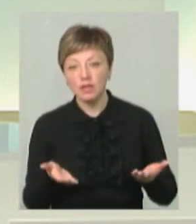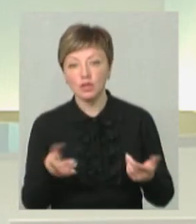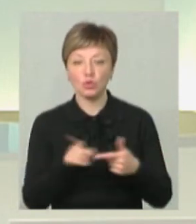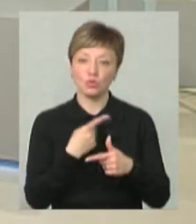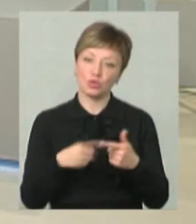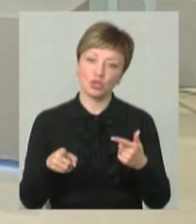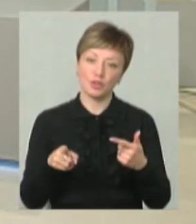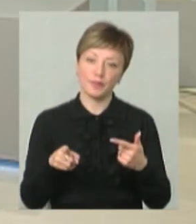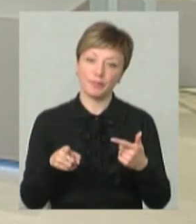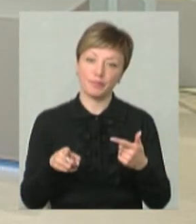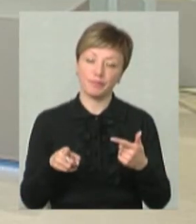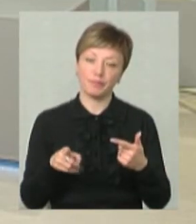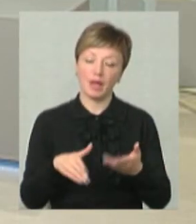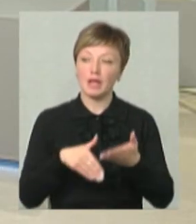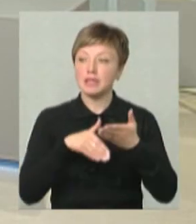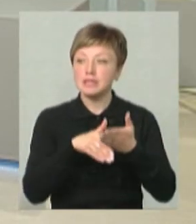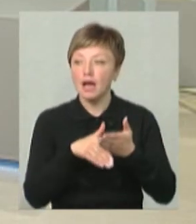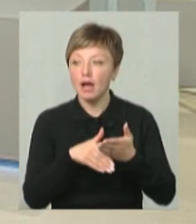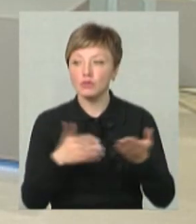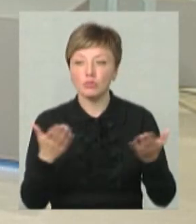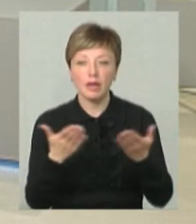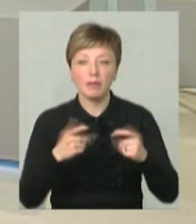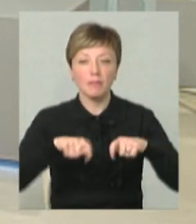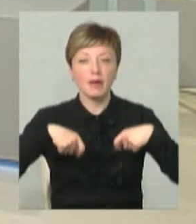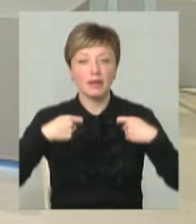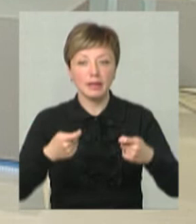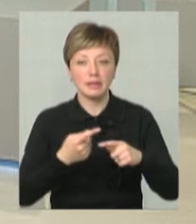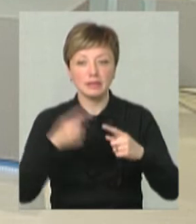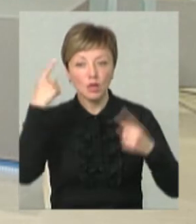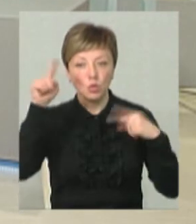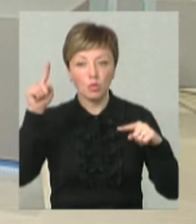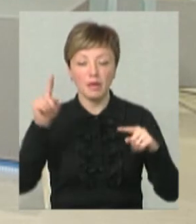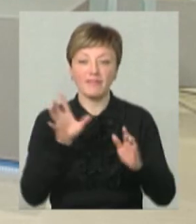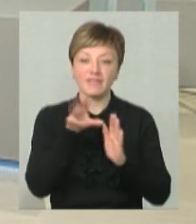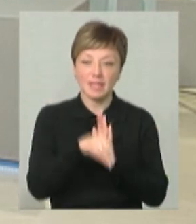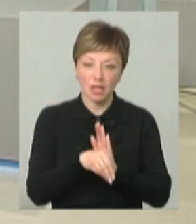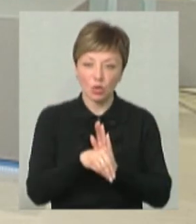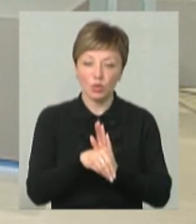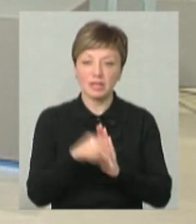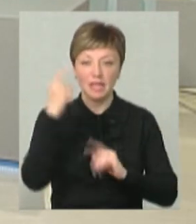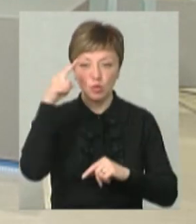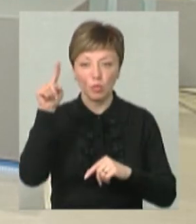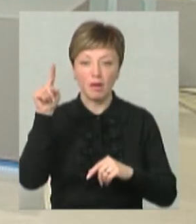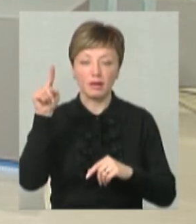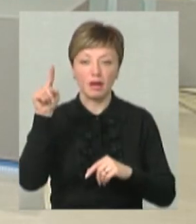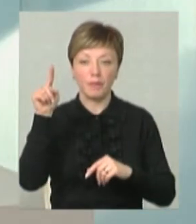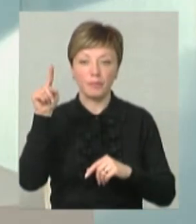засоби якісь, якими передає задумане, втілює задумане.